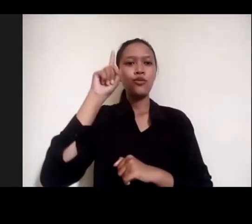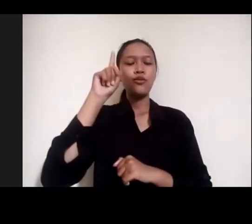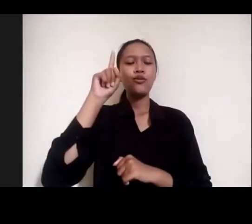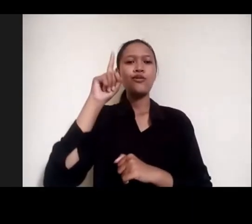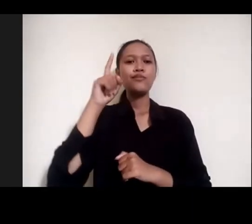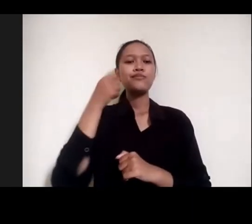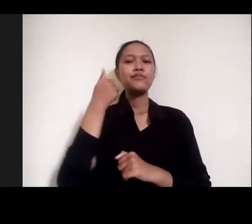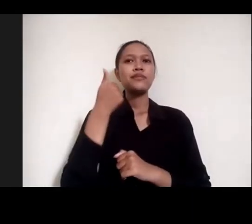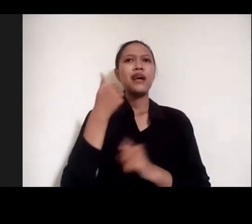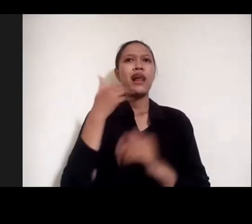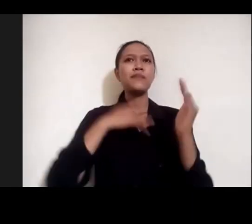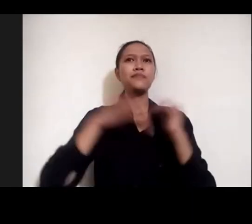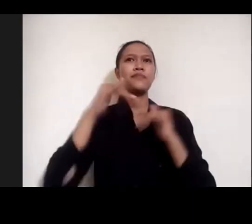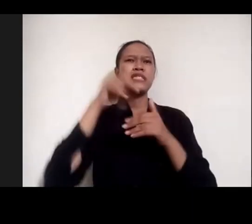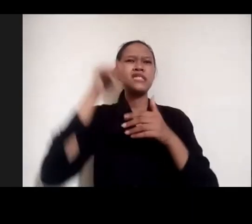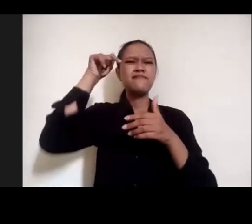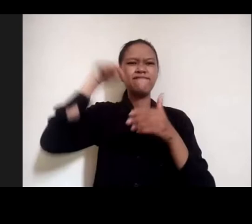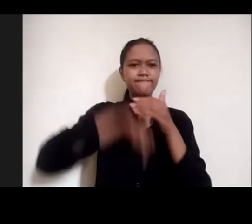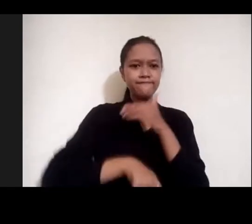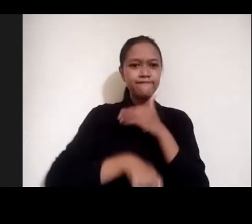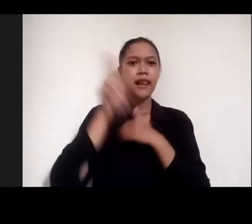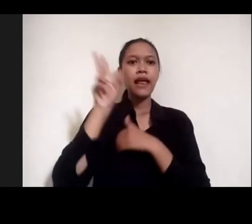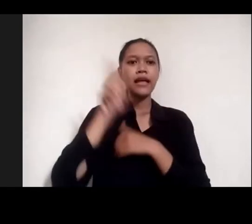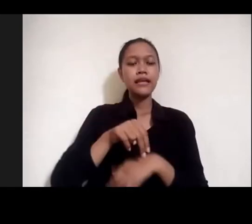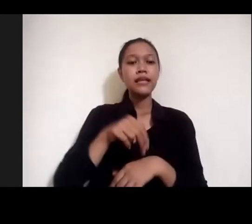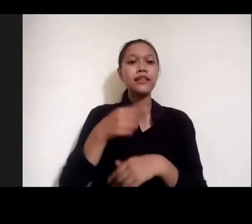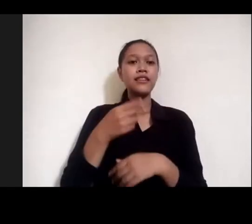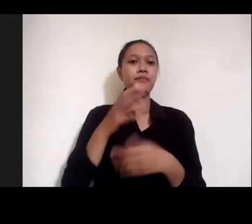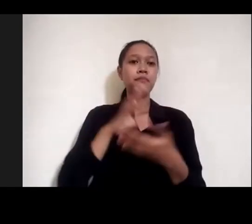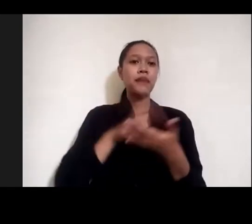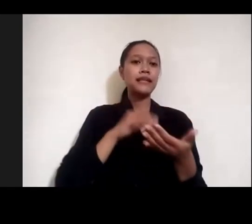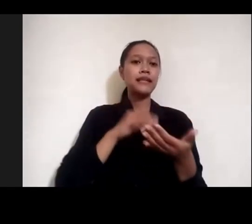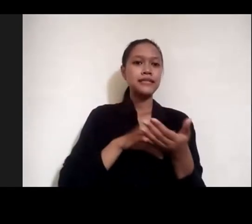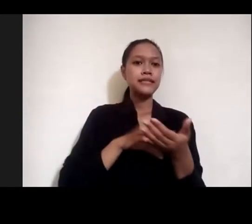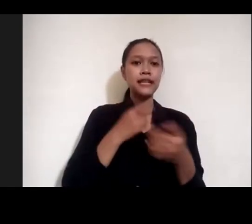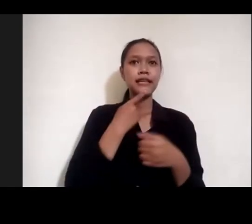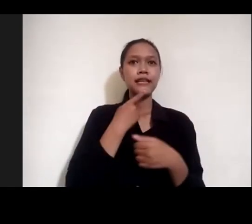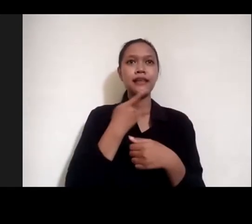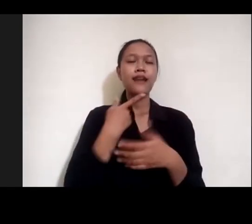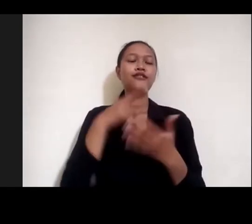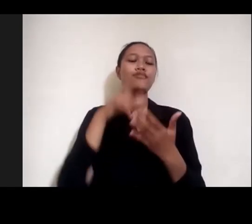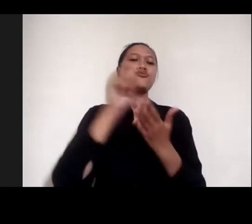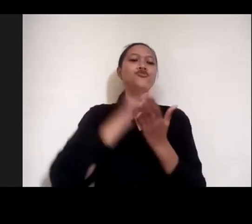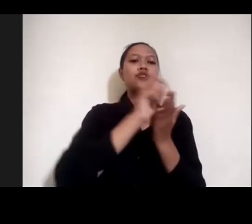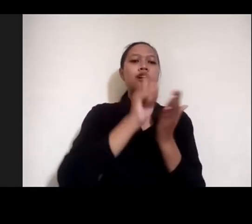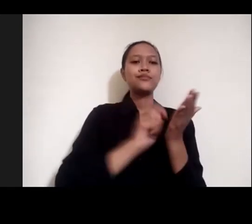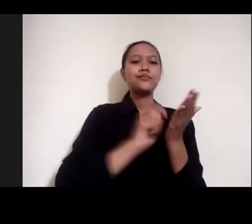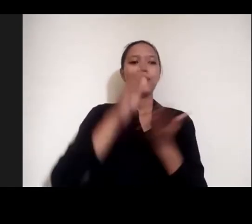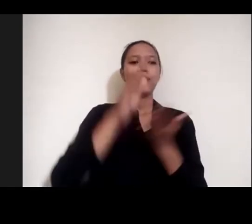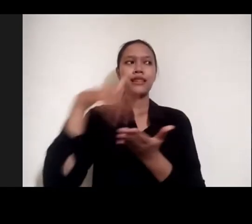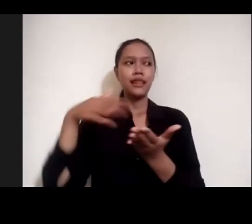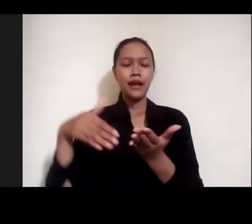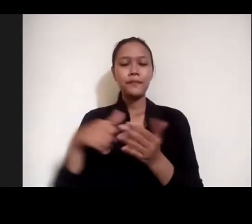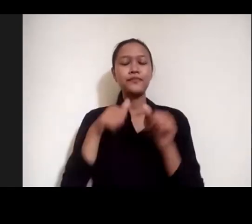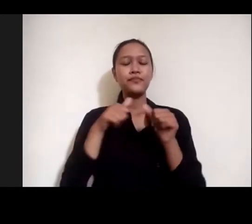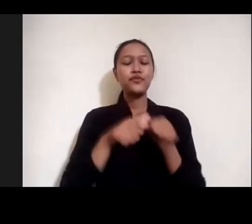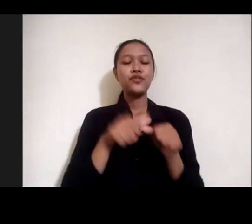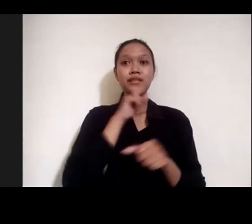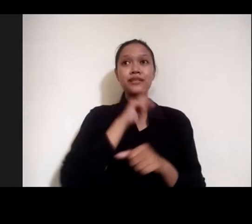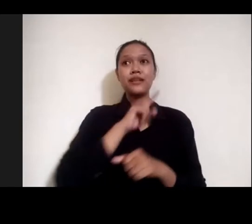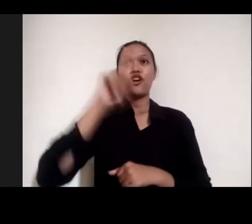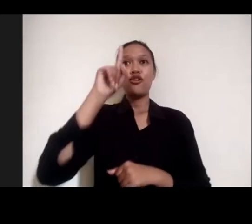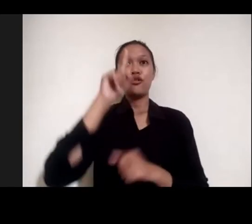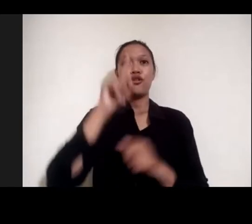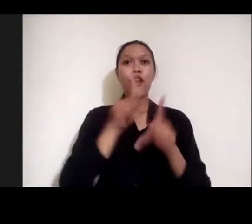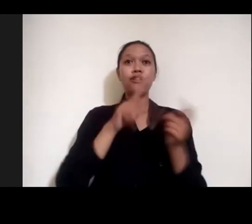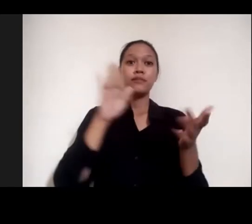spesifik kita akan belajar tentang jurnalisme data dan insya Allah kalau ada kesempatan lagi bisa